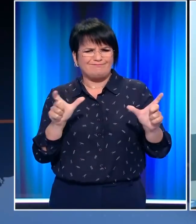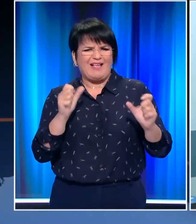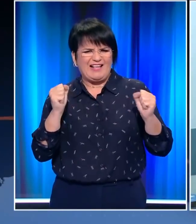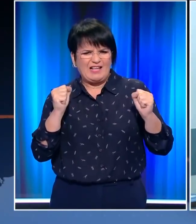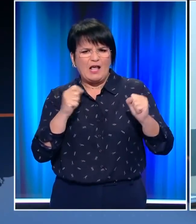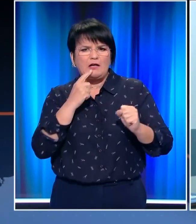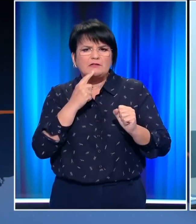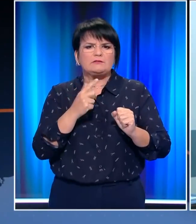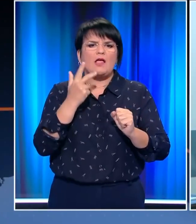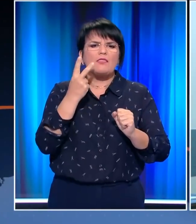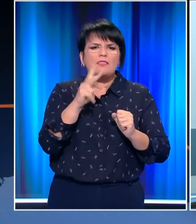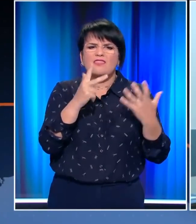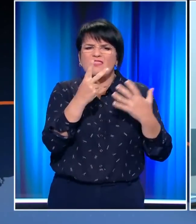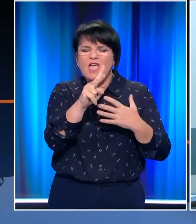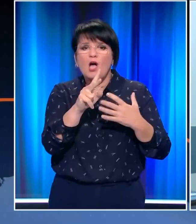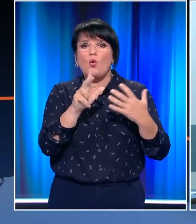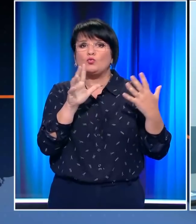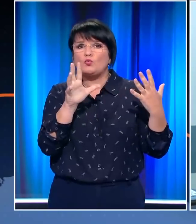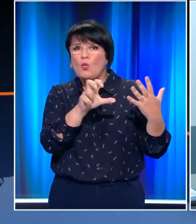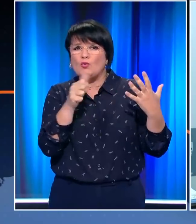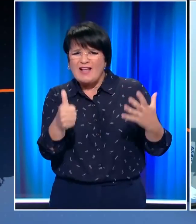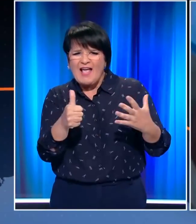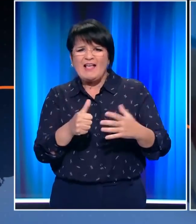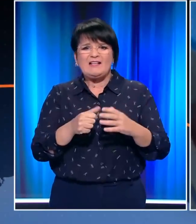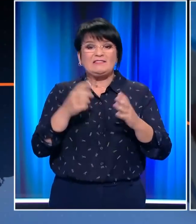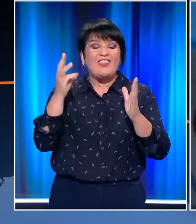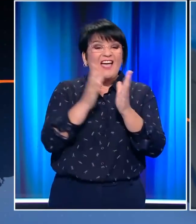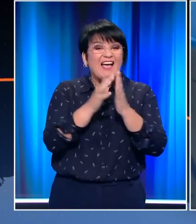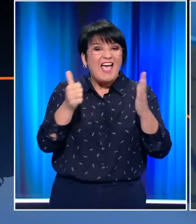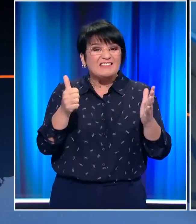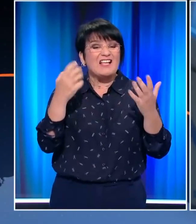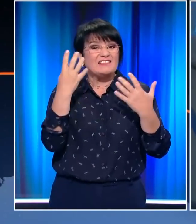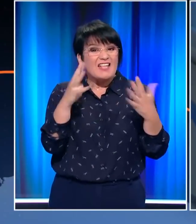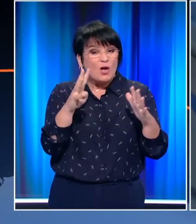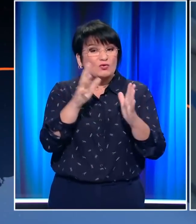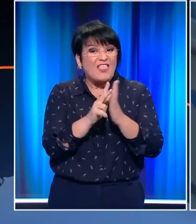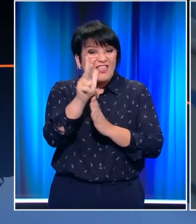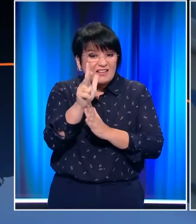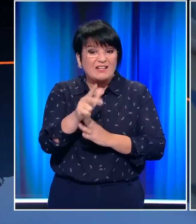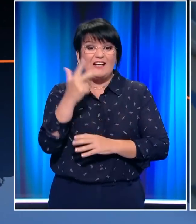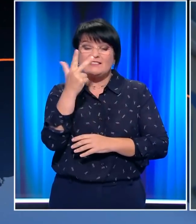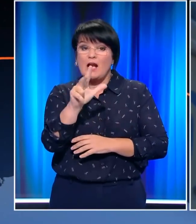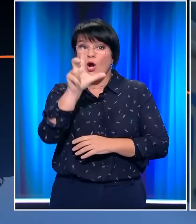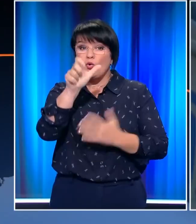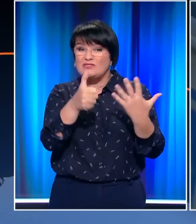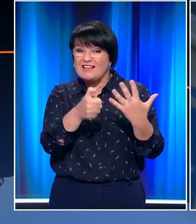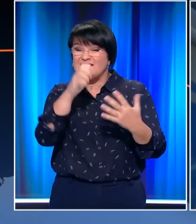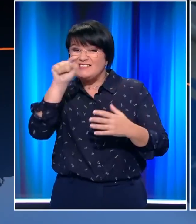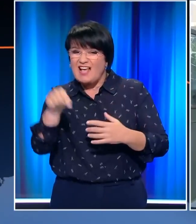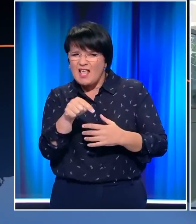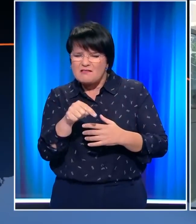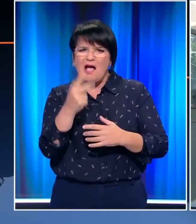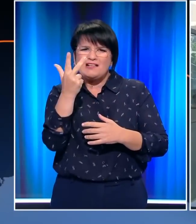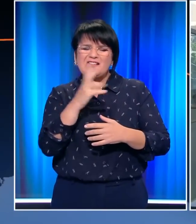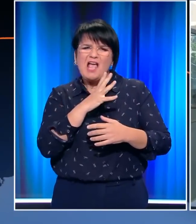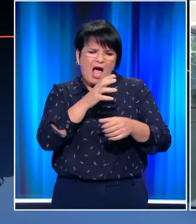ανεβάζοντας τον συνολικό αριθμό στις 16.913. Τα θύματα του ιού ανέρχονται πλέον στα 369 μετά και τους τρεις